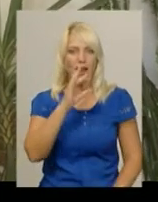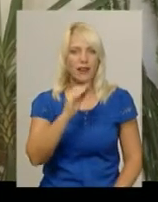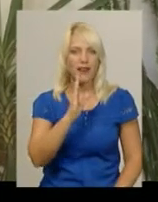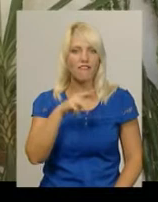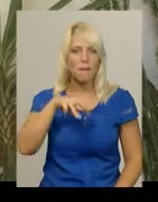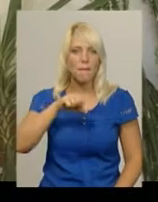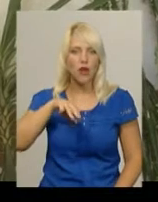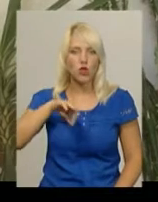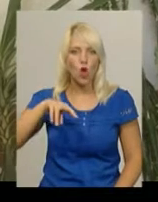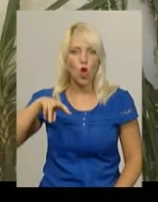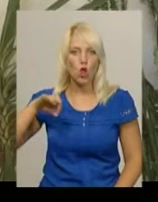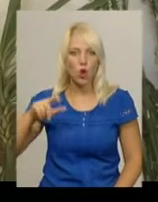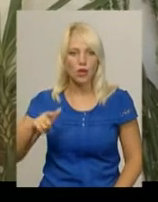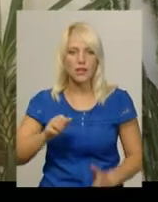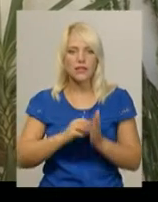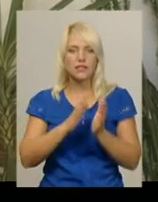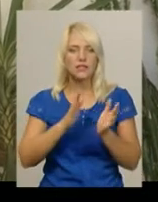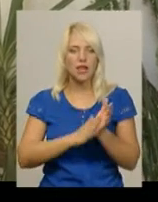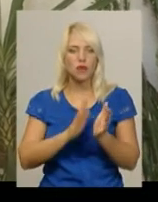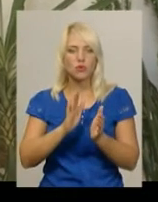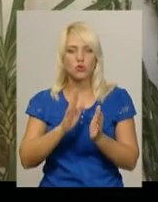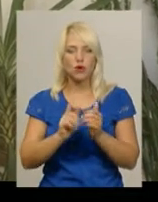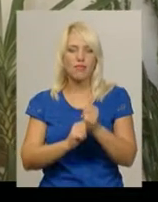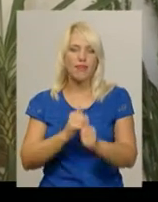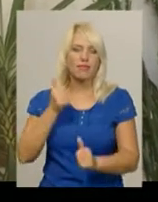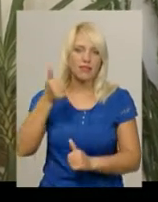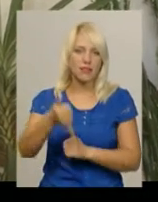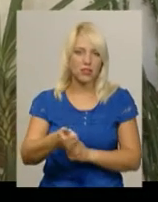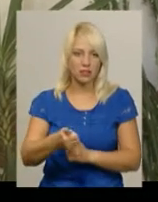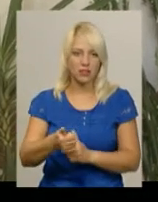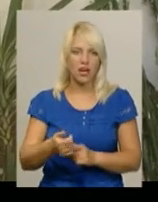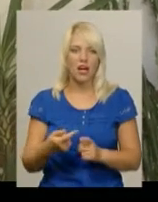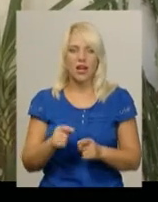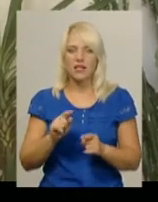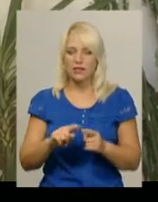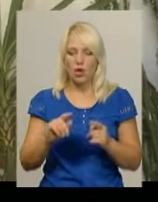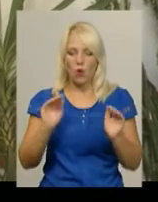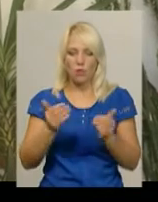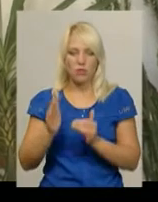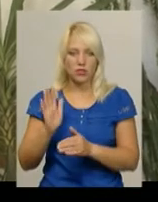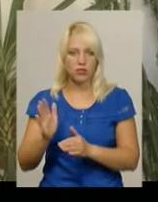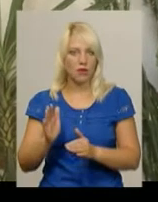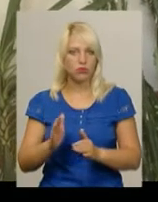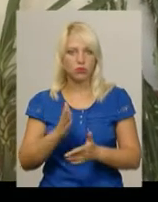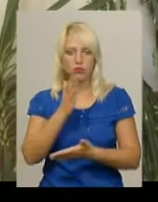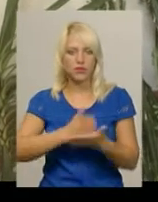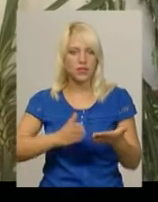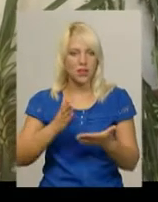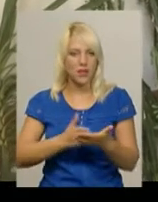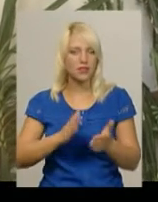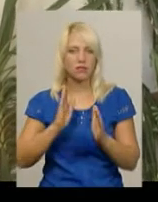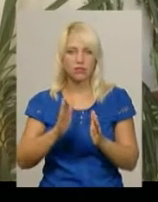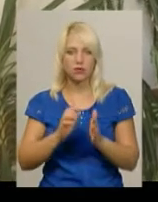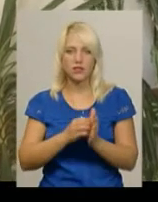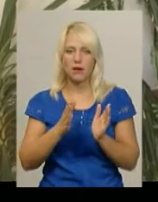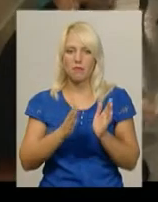Вияснили, що запис йшов тільки на тиждень наперед. Ці обмеження про тиждень будуть зняті і можна буде записуватись